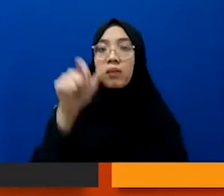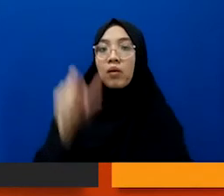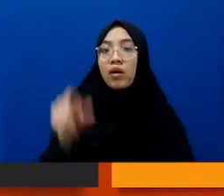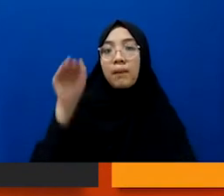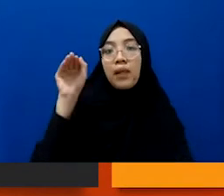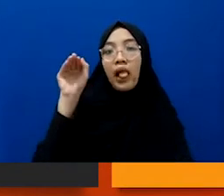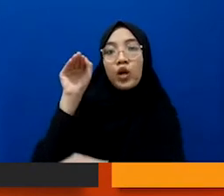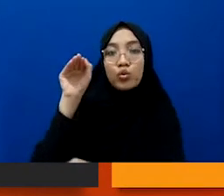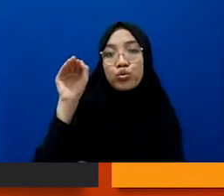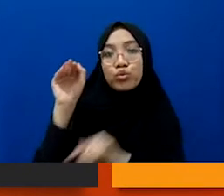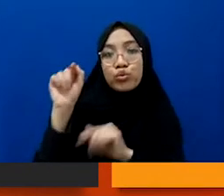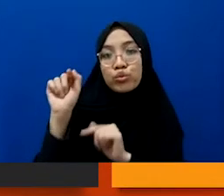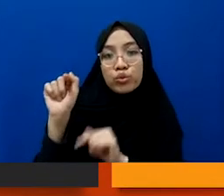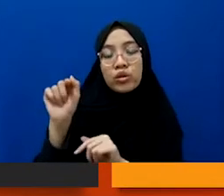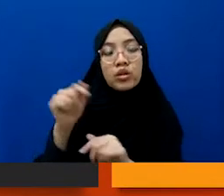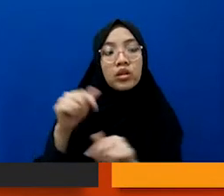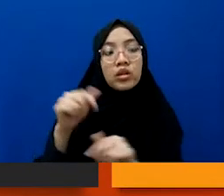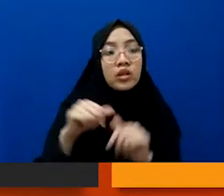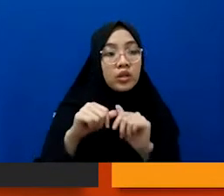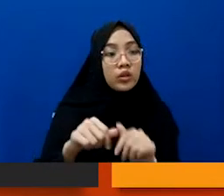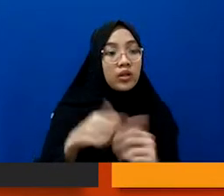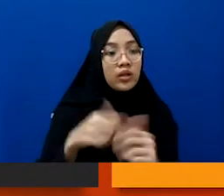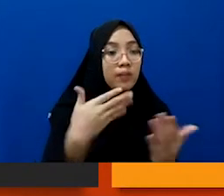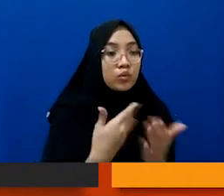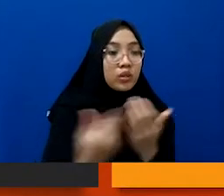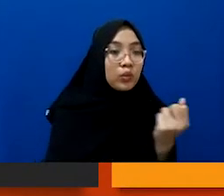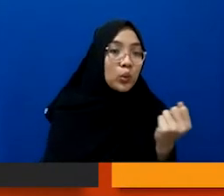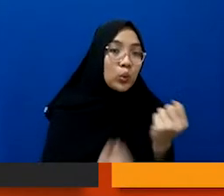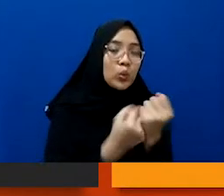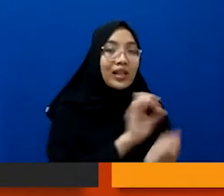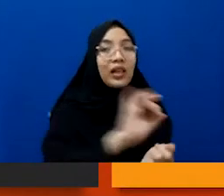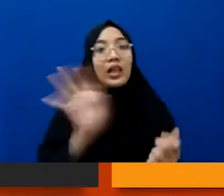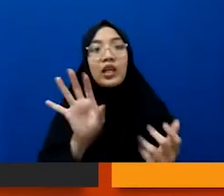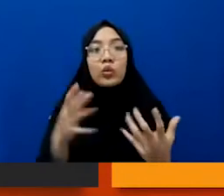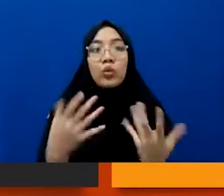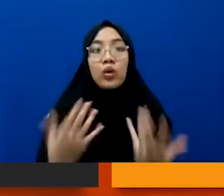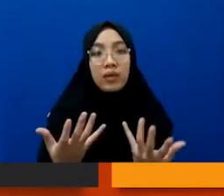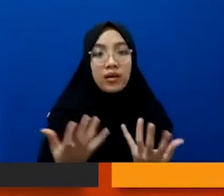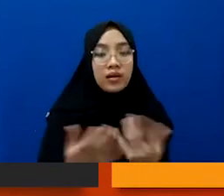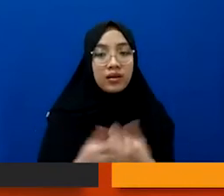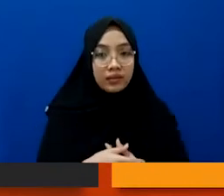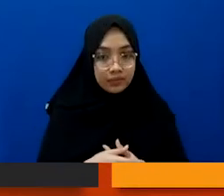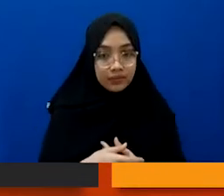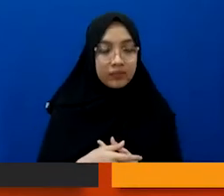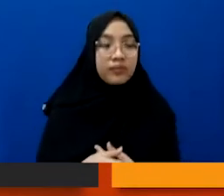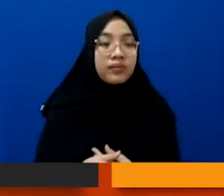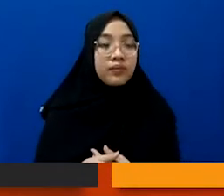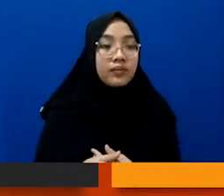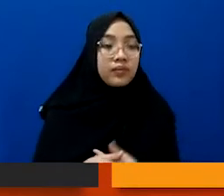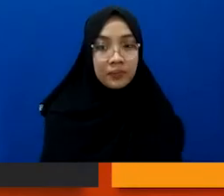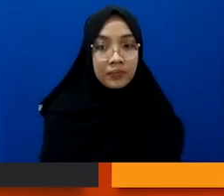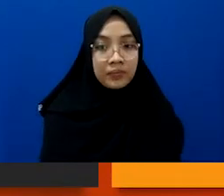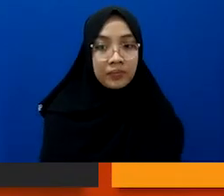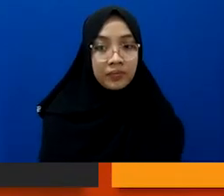kemudian, bukti-bukti pendukungnya apa, misalnya, apa sih bukti-bukti yang didapat.